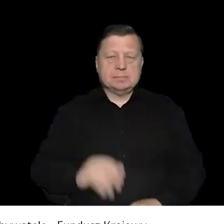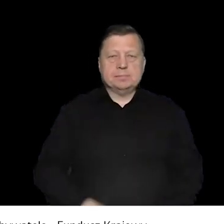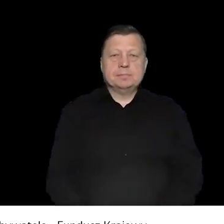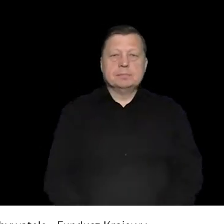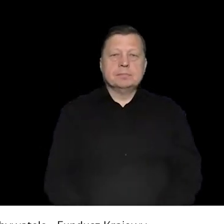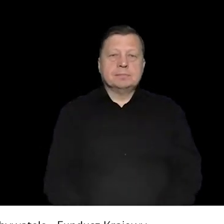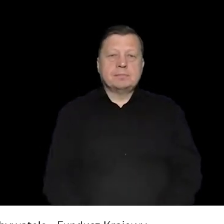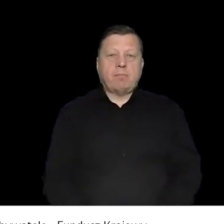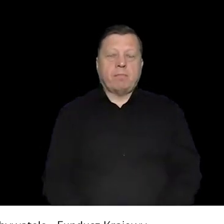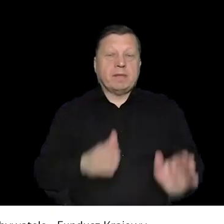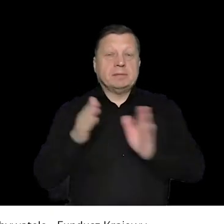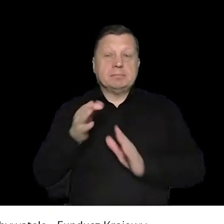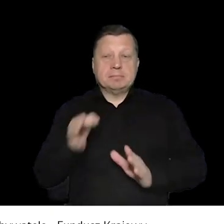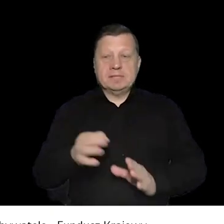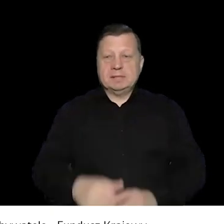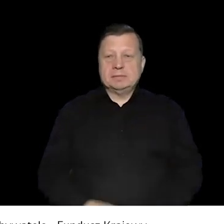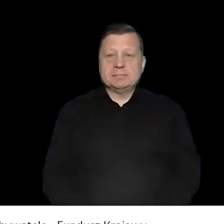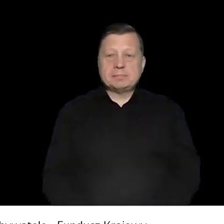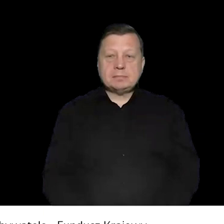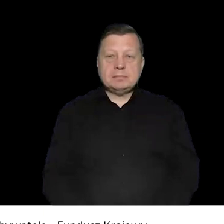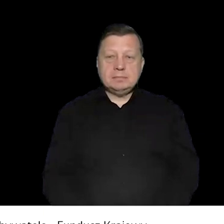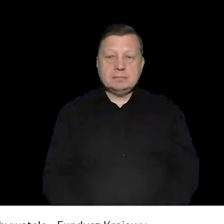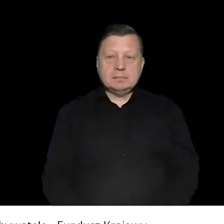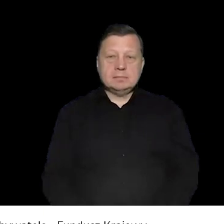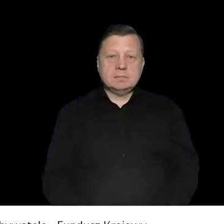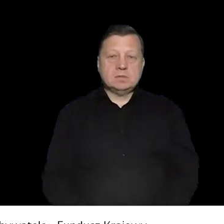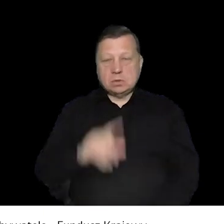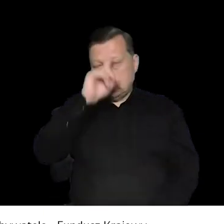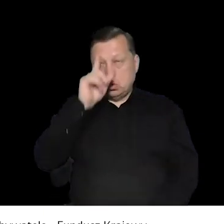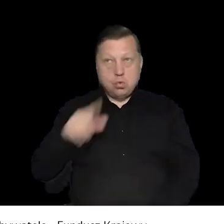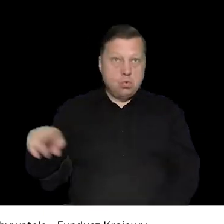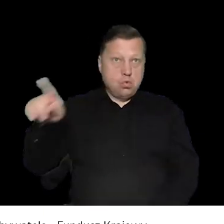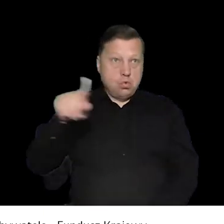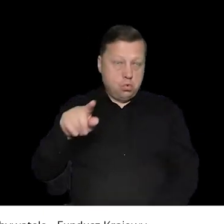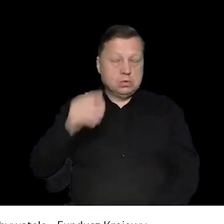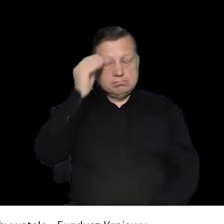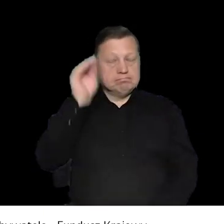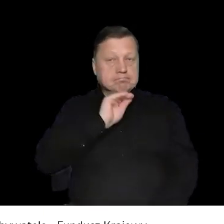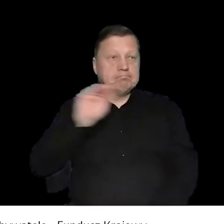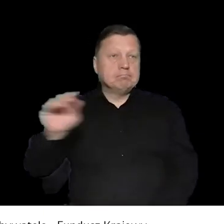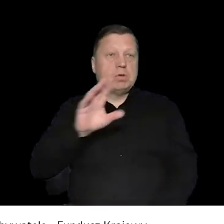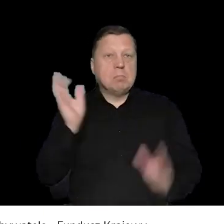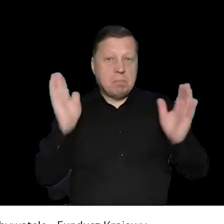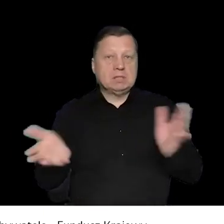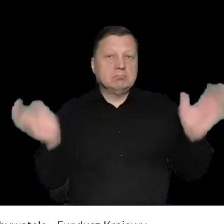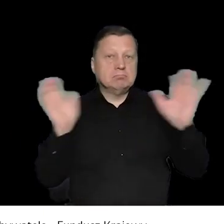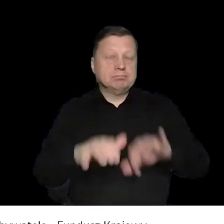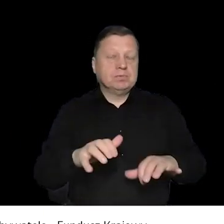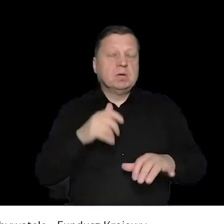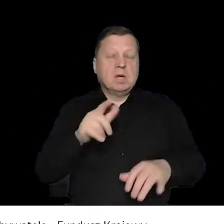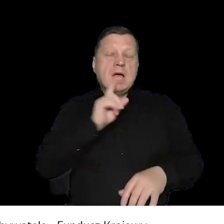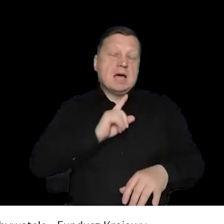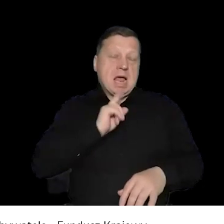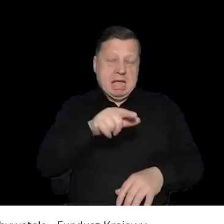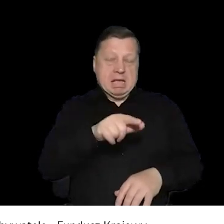Ja w międzyczasie może znajdę i Państwu głosu zacytuję. Dobrze? Dobrze. Kolejne pytanie w takim razie.